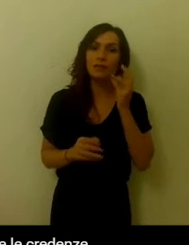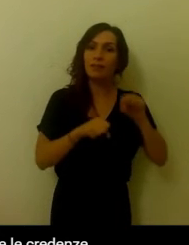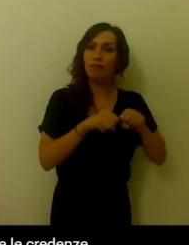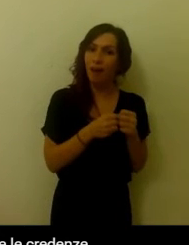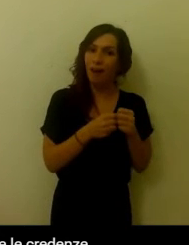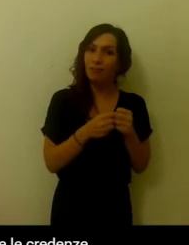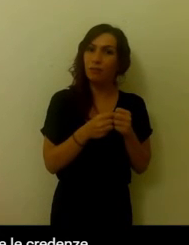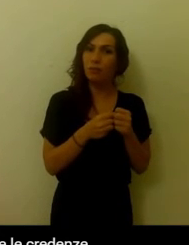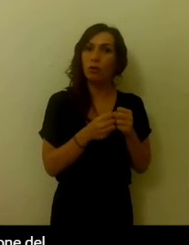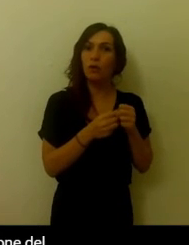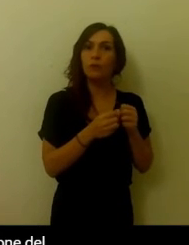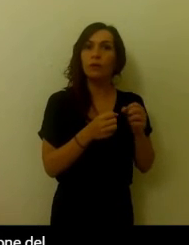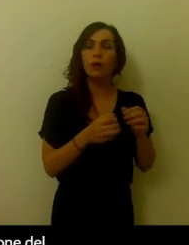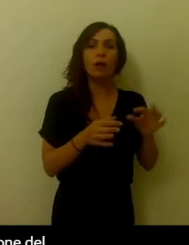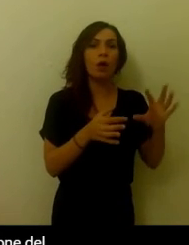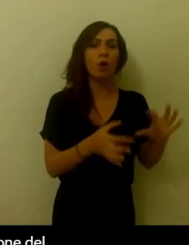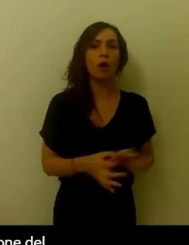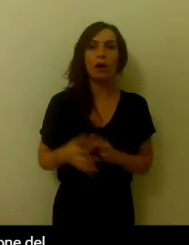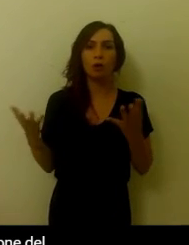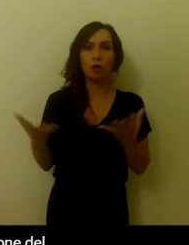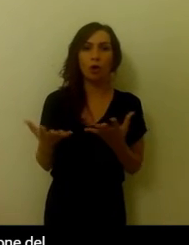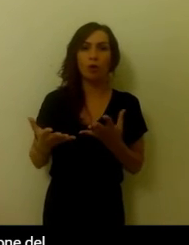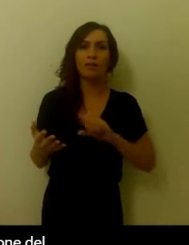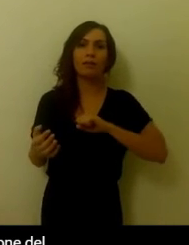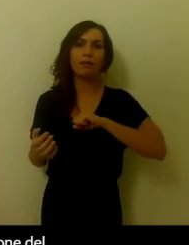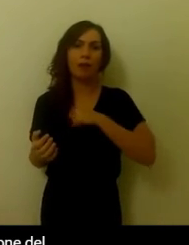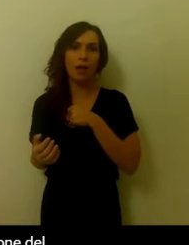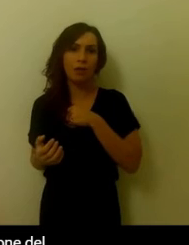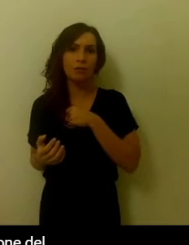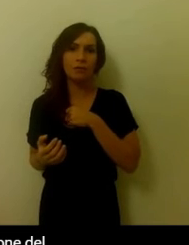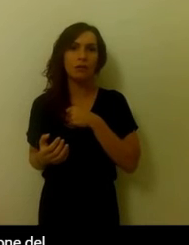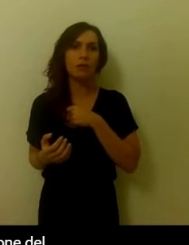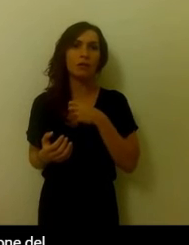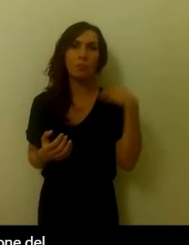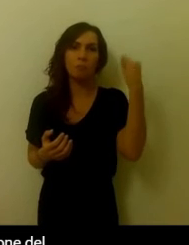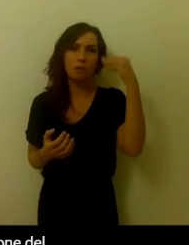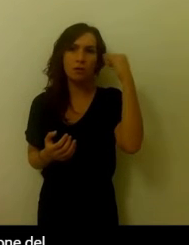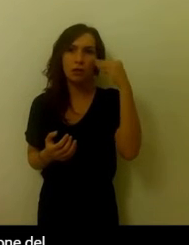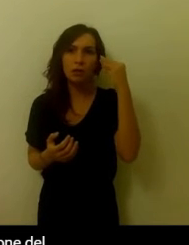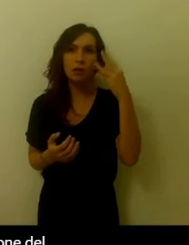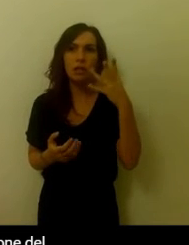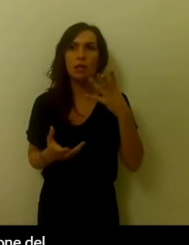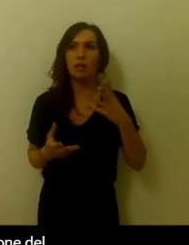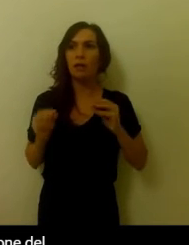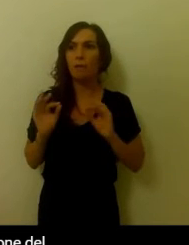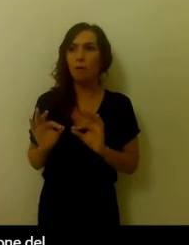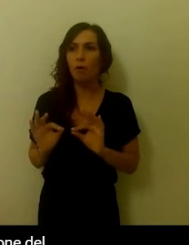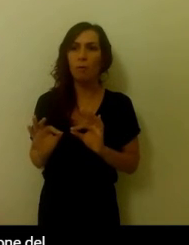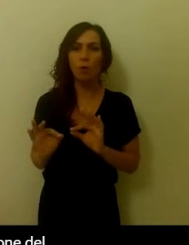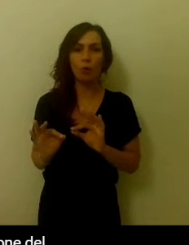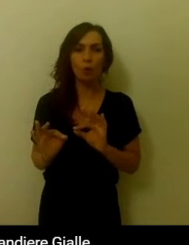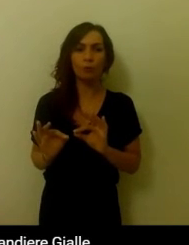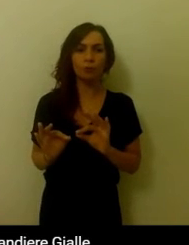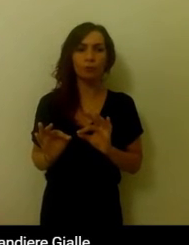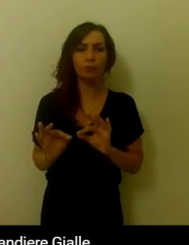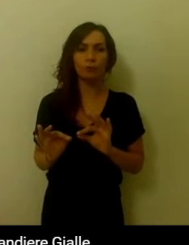convinzioni e le credenze che diventano sempre più coinvolte più della